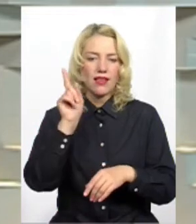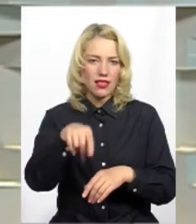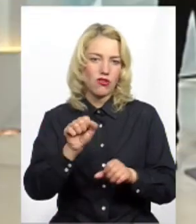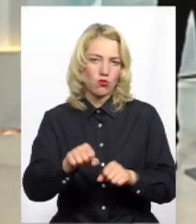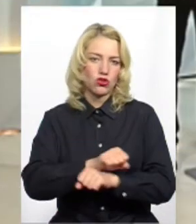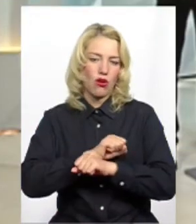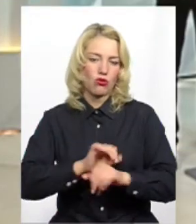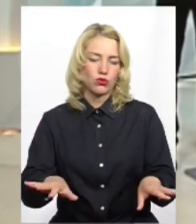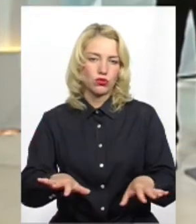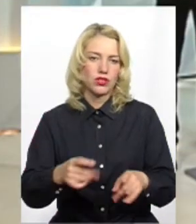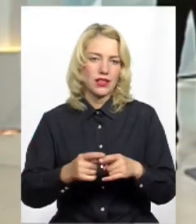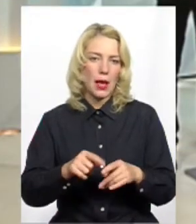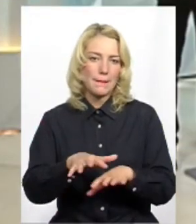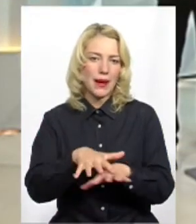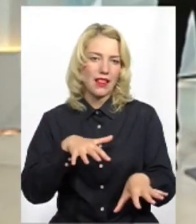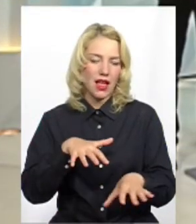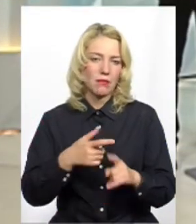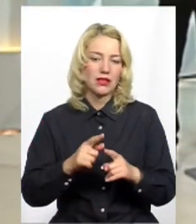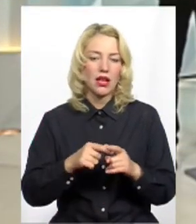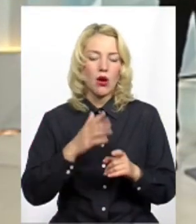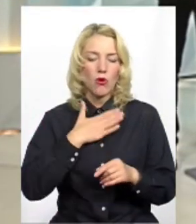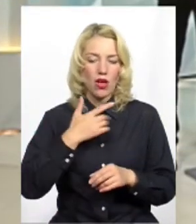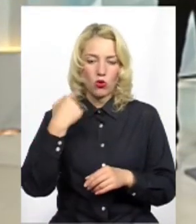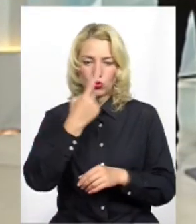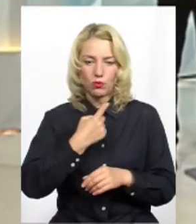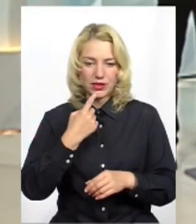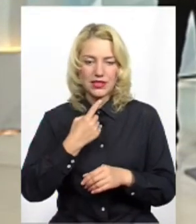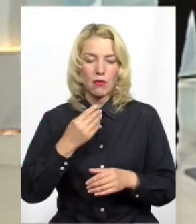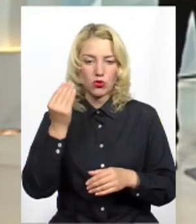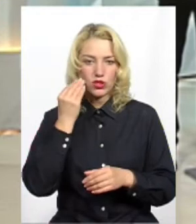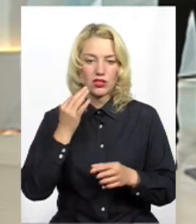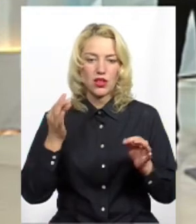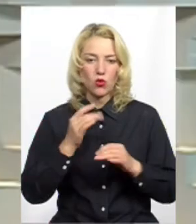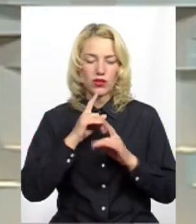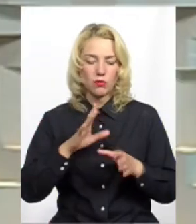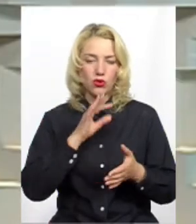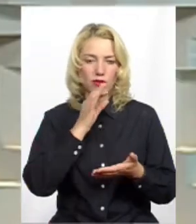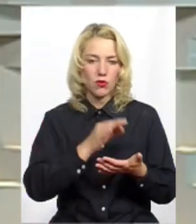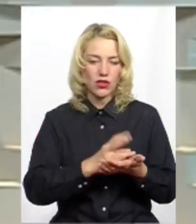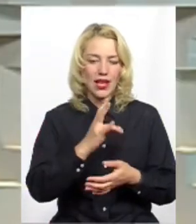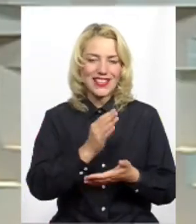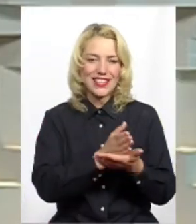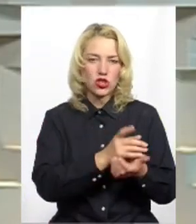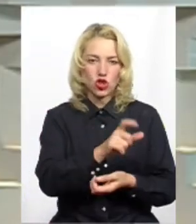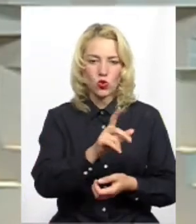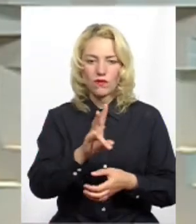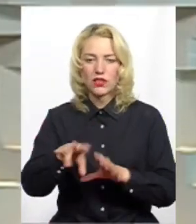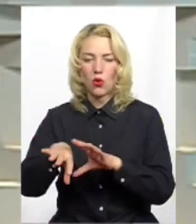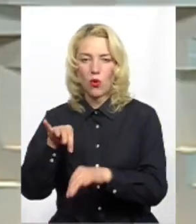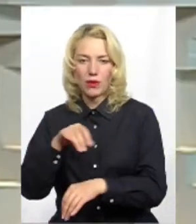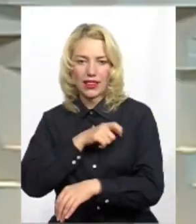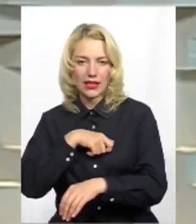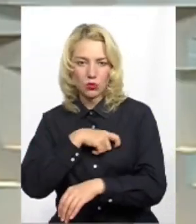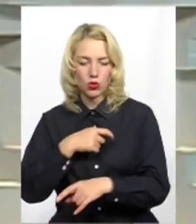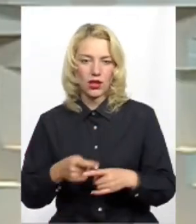сам парламент. Моя особиста позиція, що ніколи не настане відповідальність ані чиновників, ані обраних посадовців чи